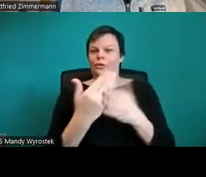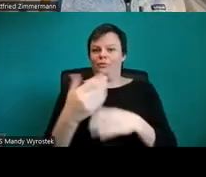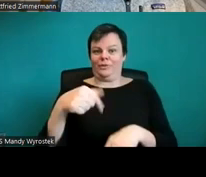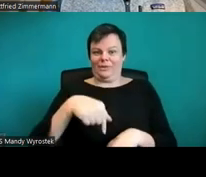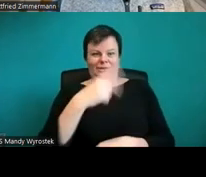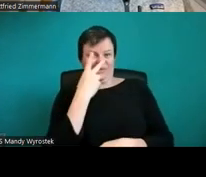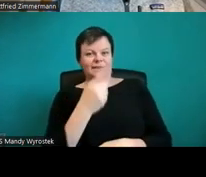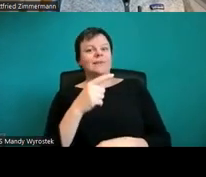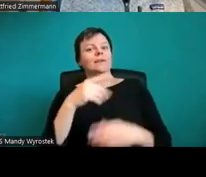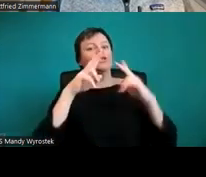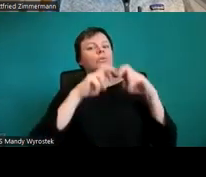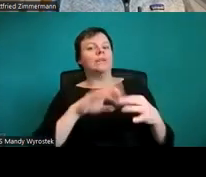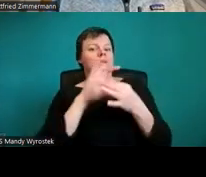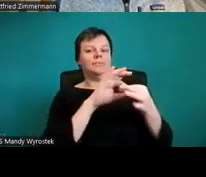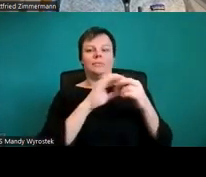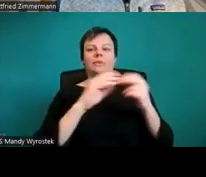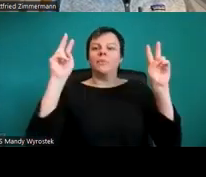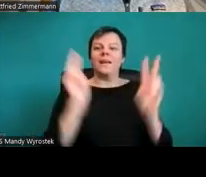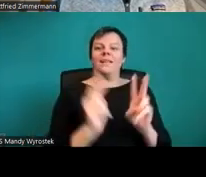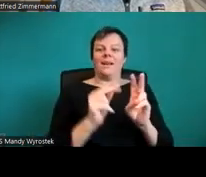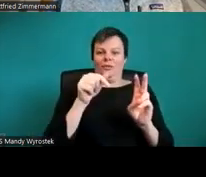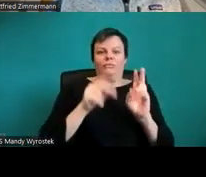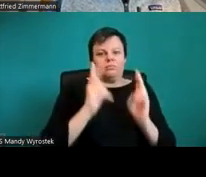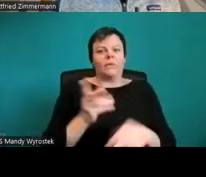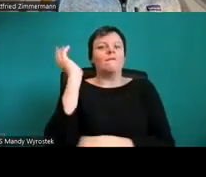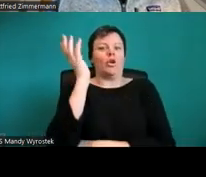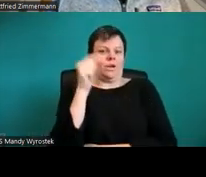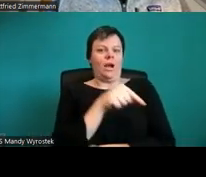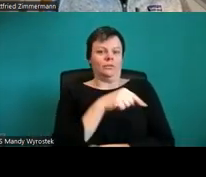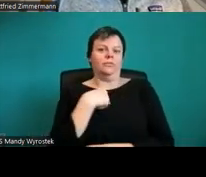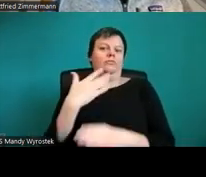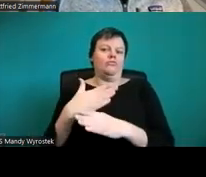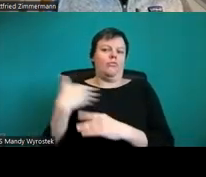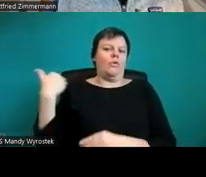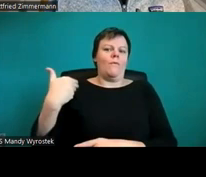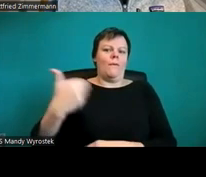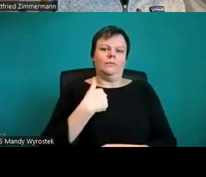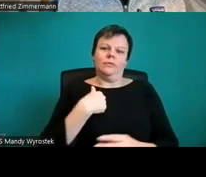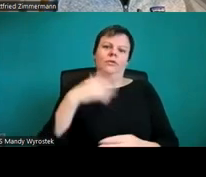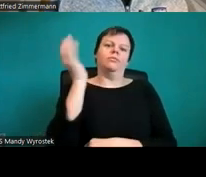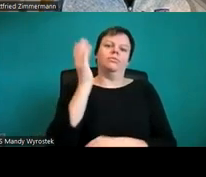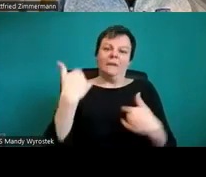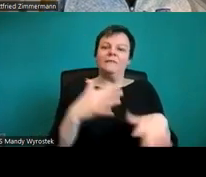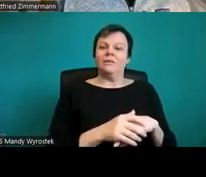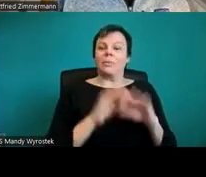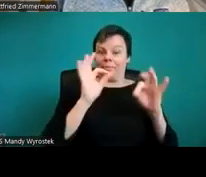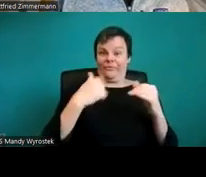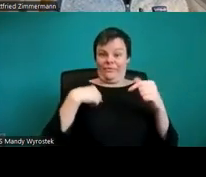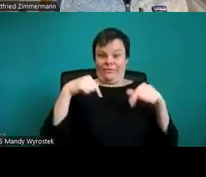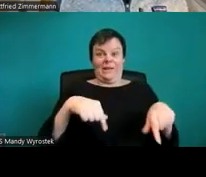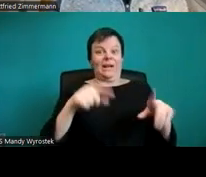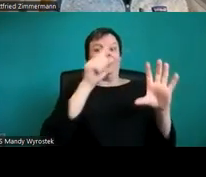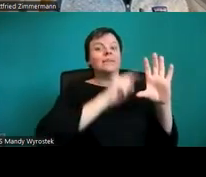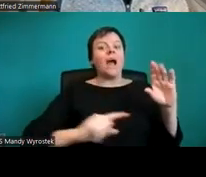habe. Und wenn ich jetzt hier ein Diagramm dabei habe, dann braucht es natürlich einen Alternativtext.